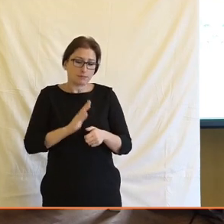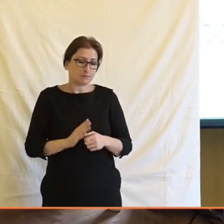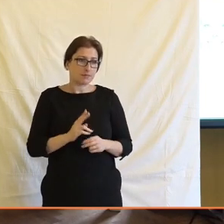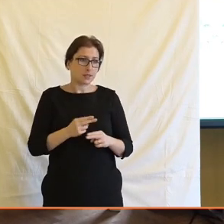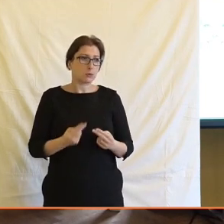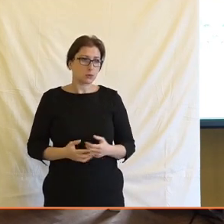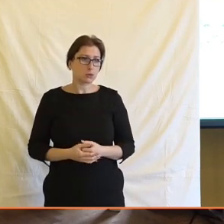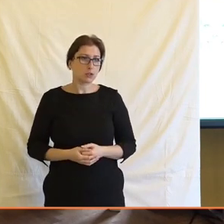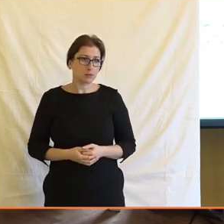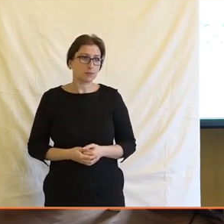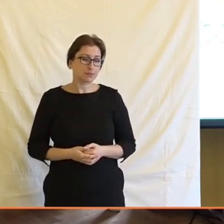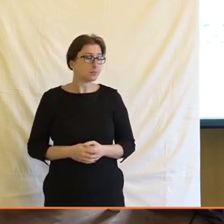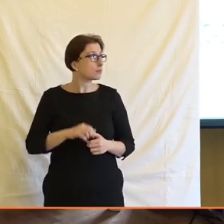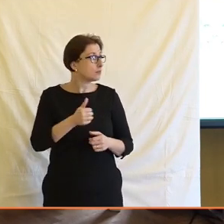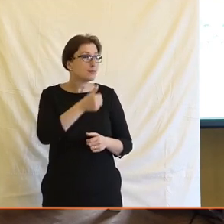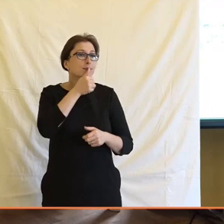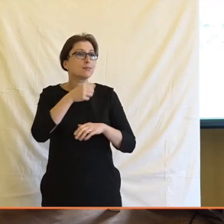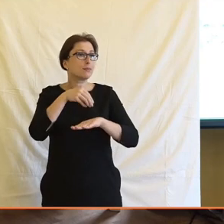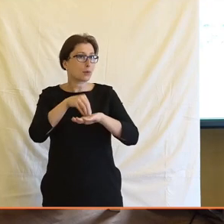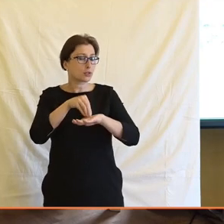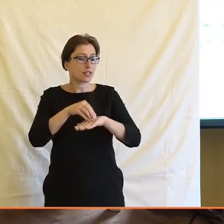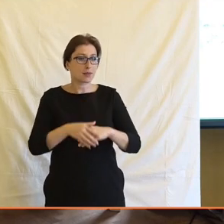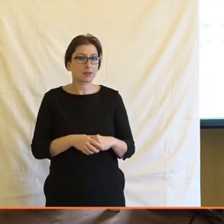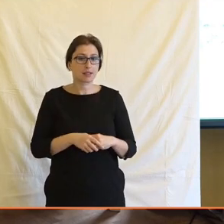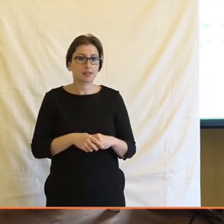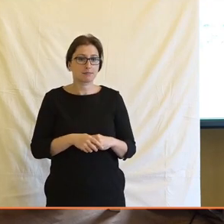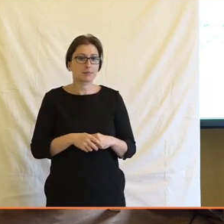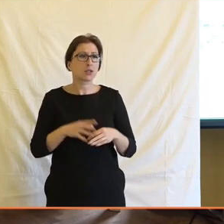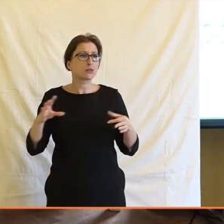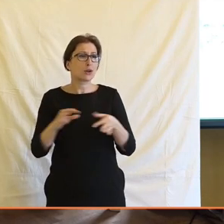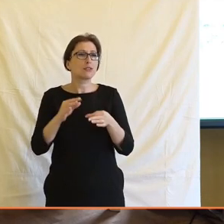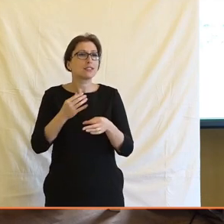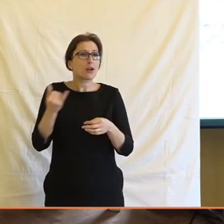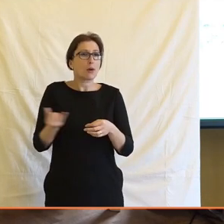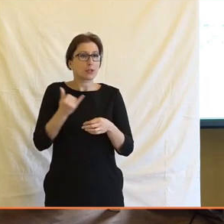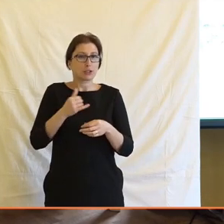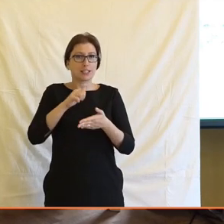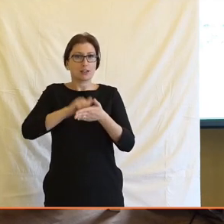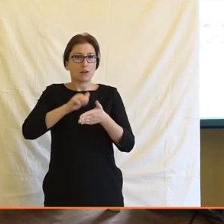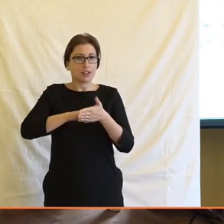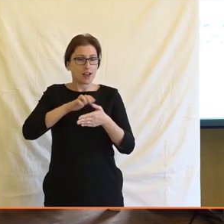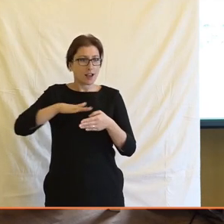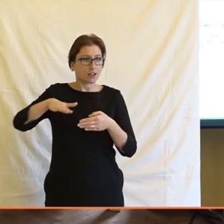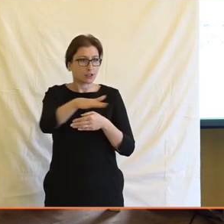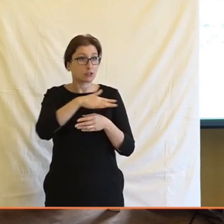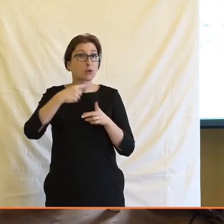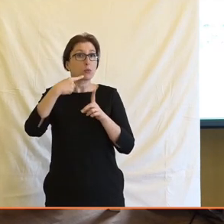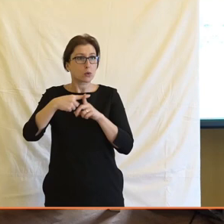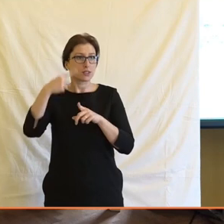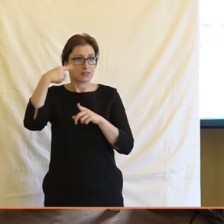Možná mě ještě k tomu napadá jedna poznámka, protože ono to prosakuje z běžné žurnalistiky a používání informací i do vědy.